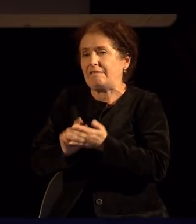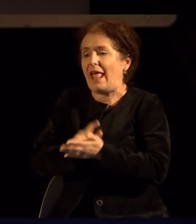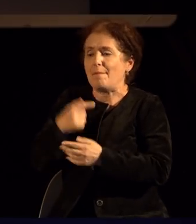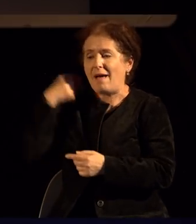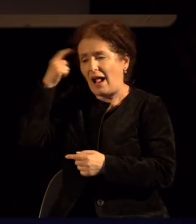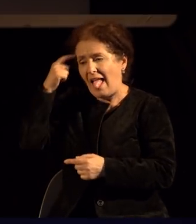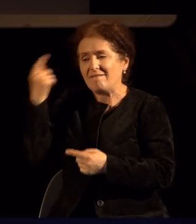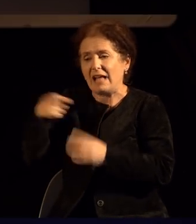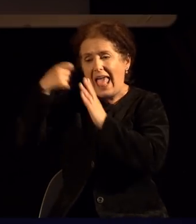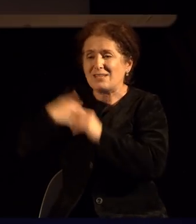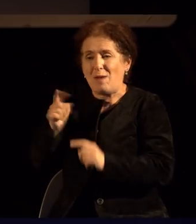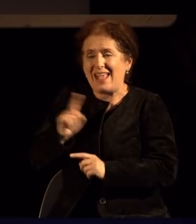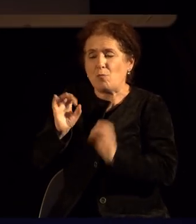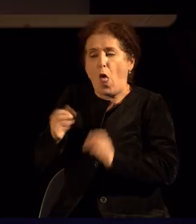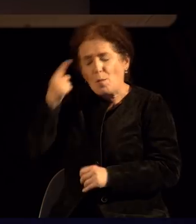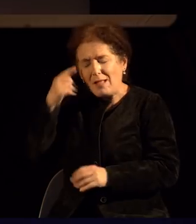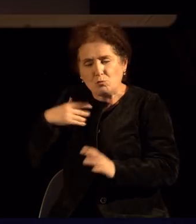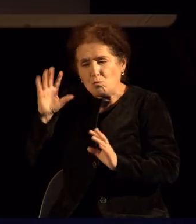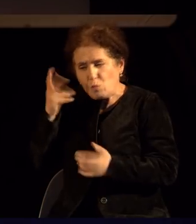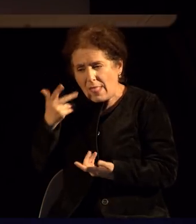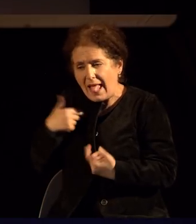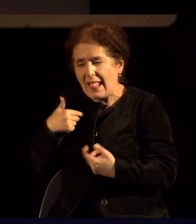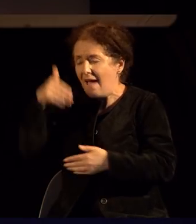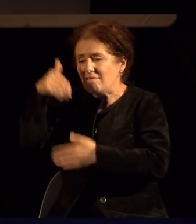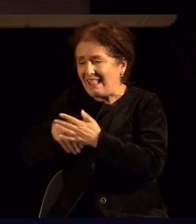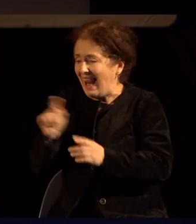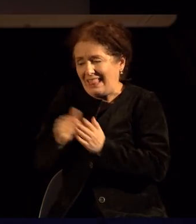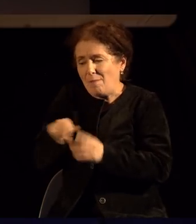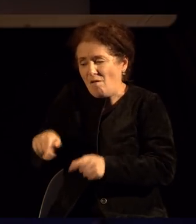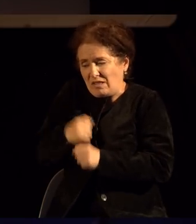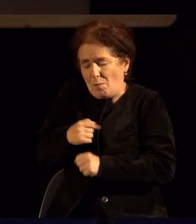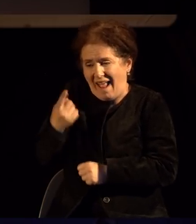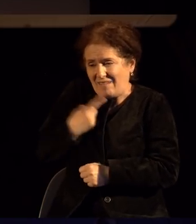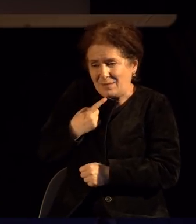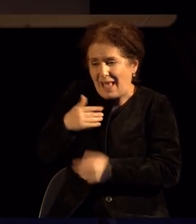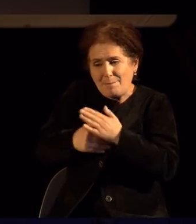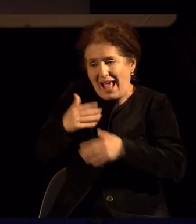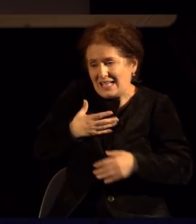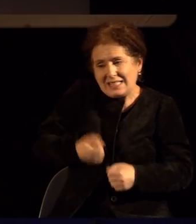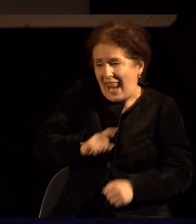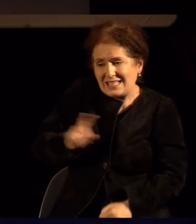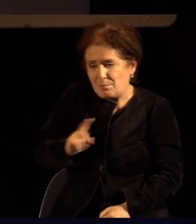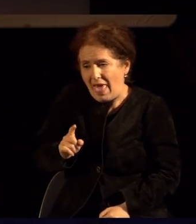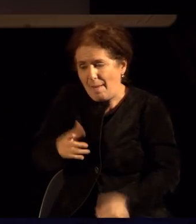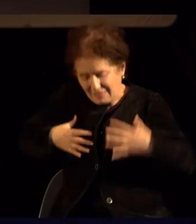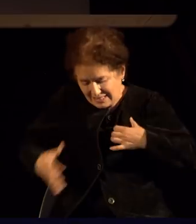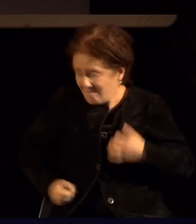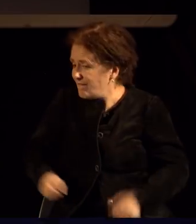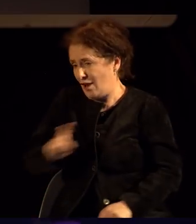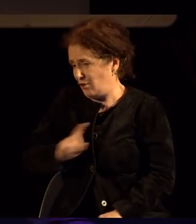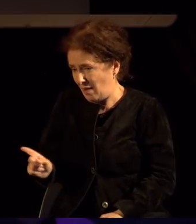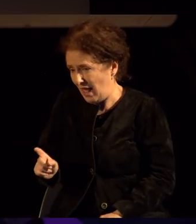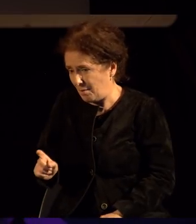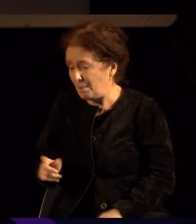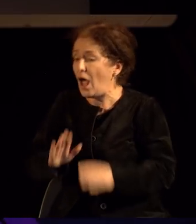се врти во глава дека ние сме ненормални, дека не треба да го правиме тоа што го правиме и така натаму. После, кога веќе